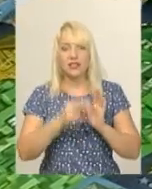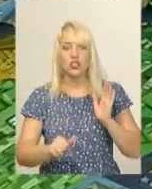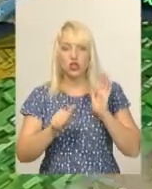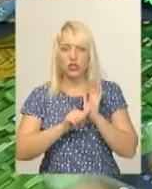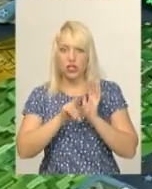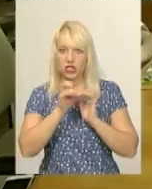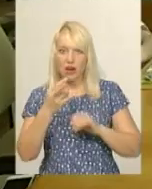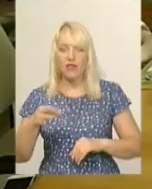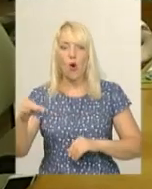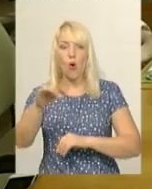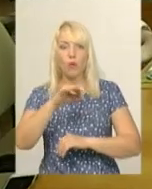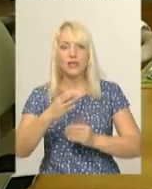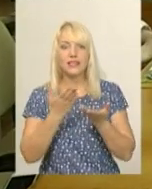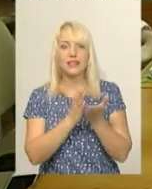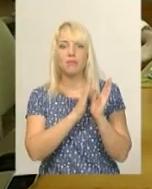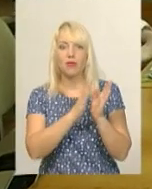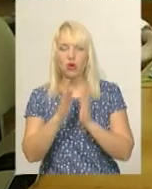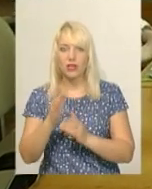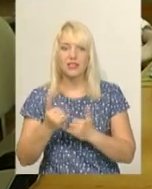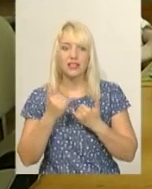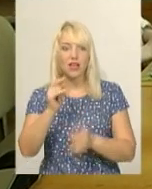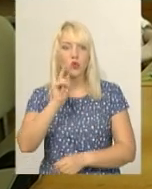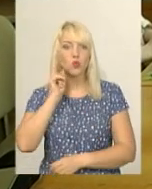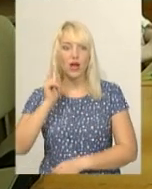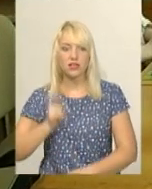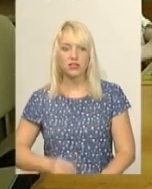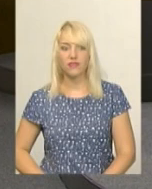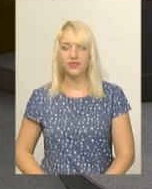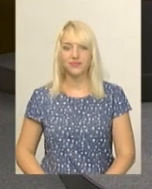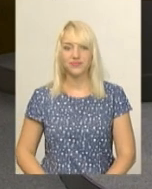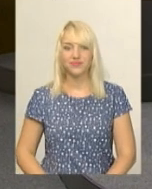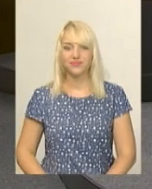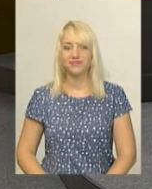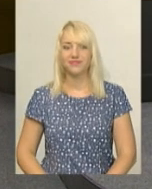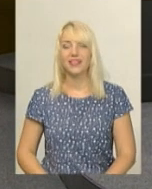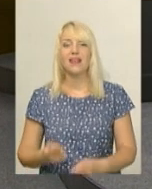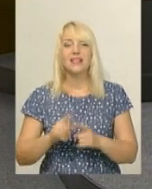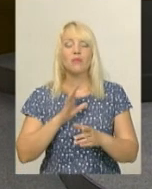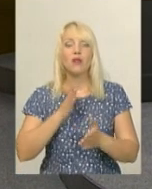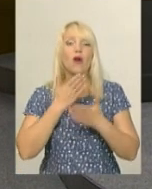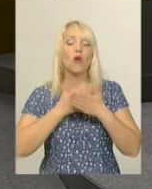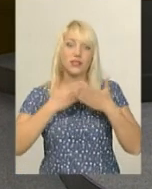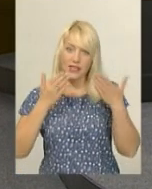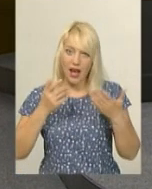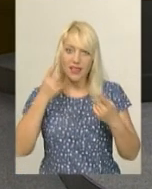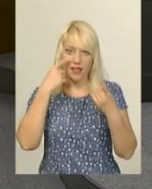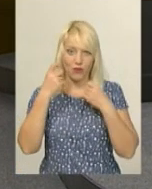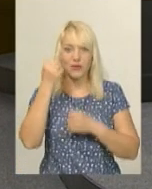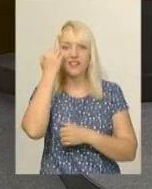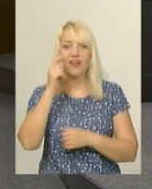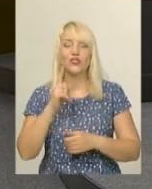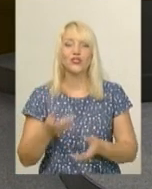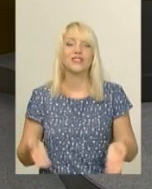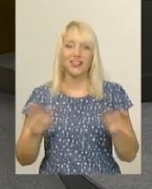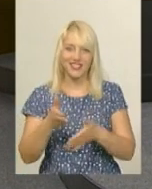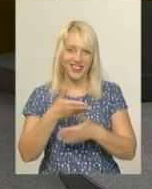юнацтва. Ярослава Антожевська, Дем'ян Цегольник, Новини, Поділля Центр. Це була остання інформація випуску. Дякуємо, що